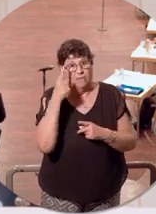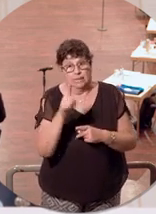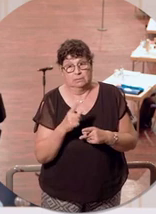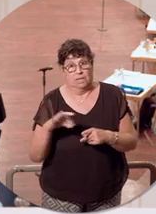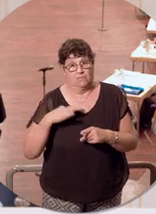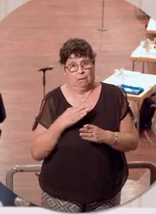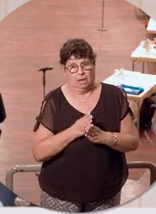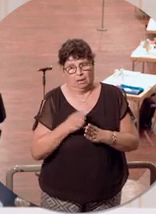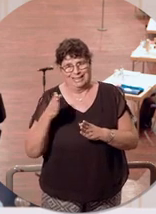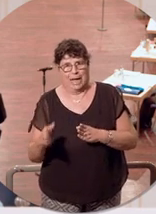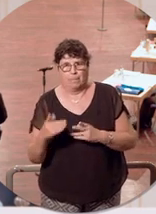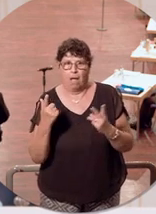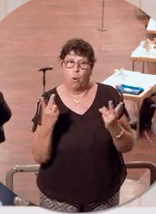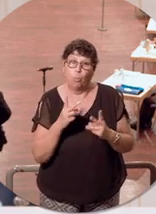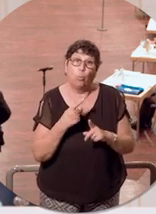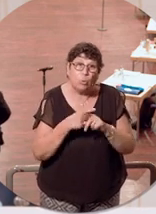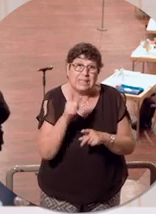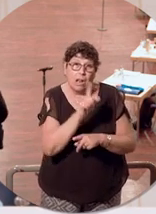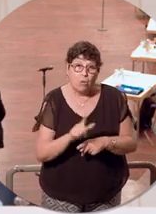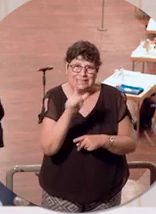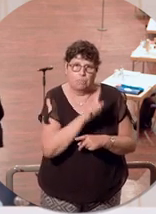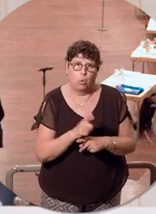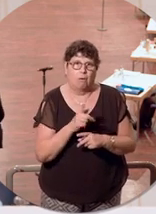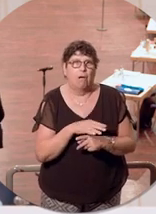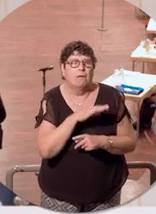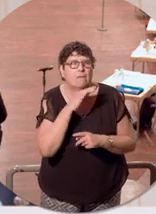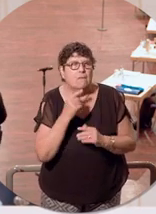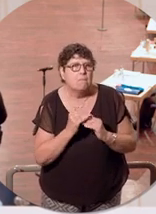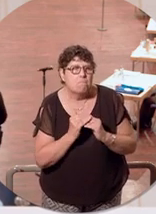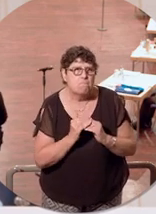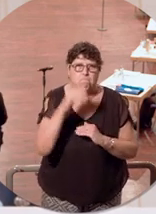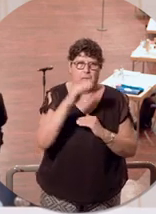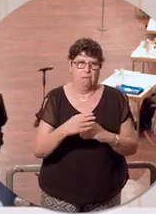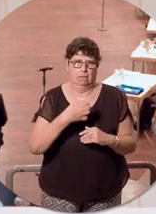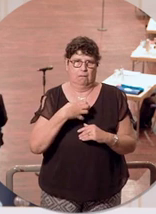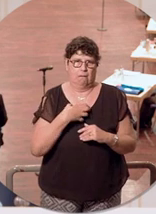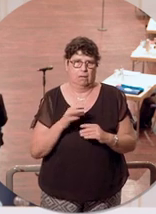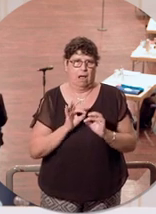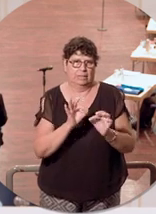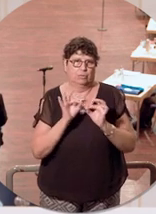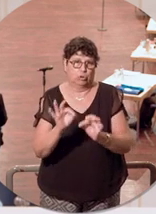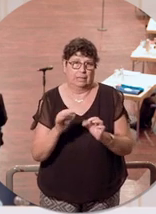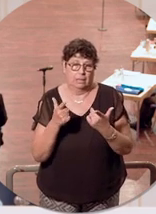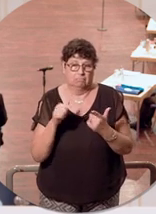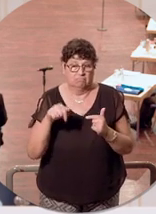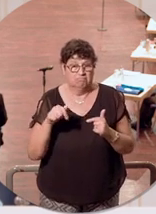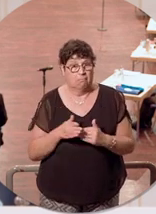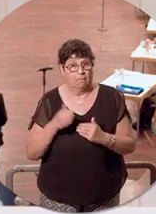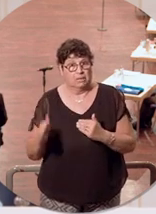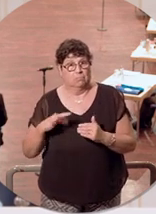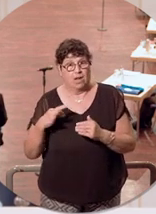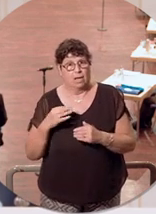Moselle, aber auch in Luxemburg das Infektionsgeschehen weitaus virulenter als bei uns war und ist. Im Departement Moselle